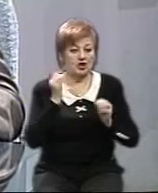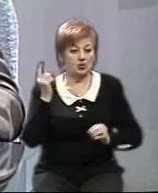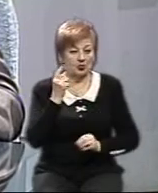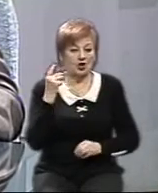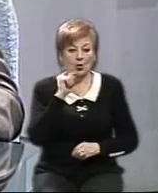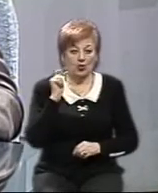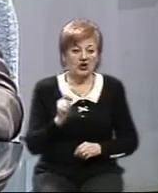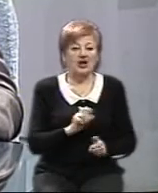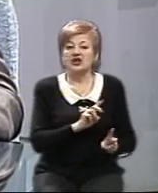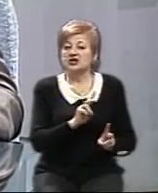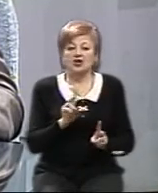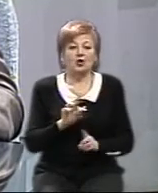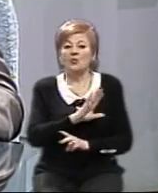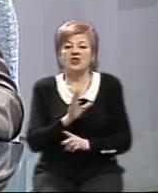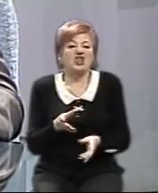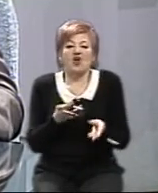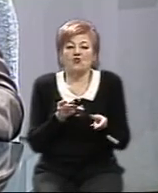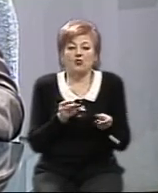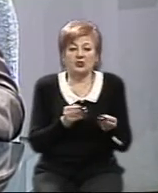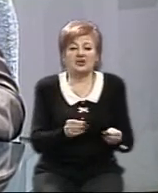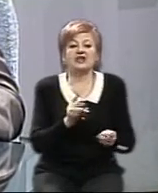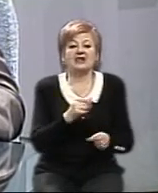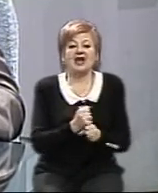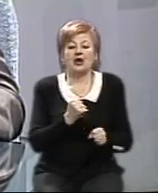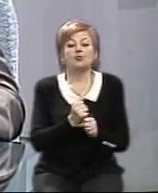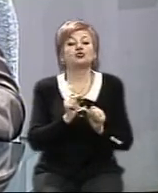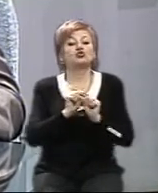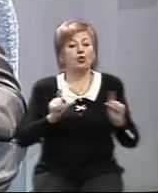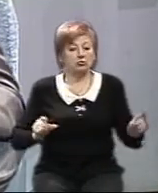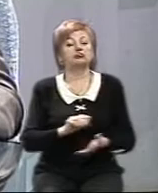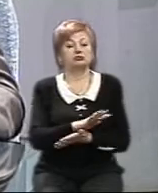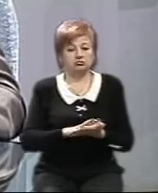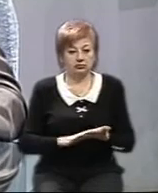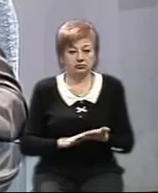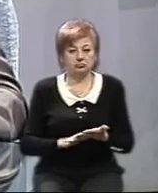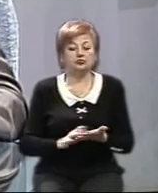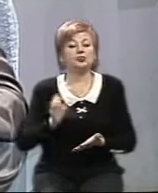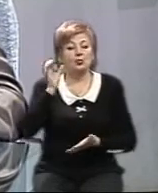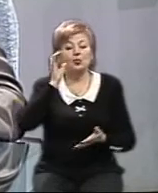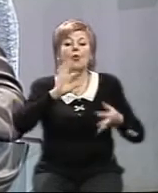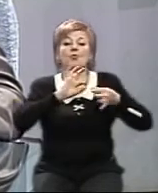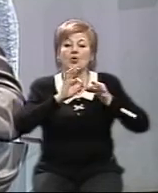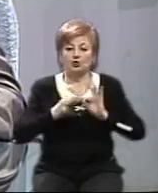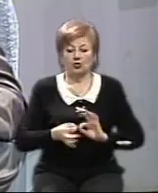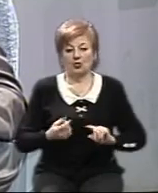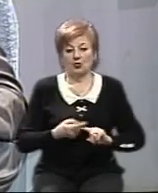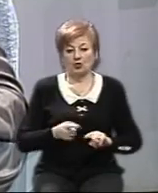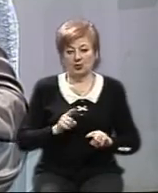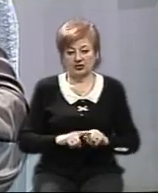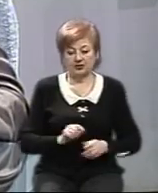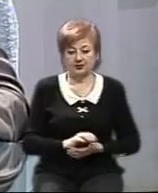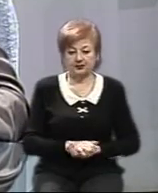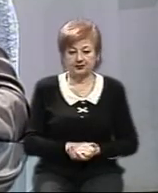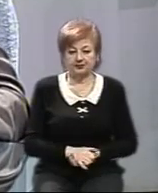України жодним чином не впливатиме на роботу шкіл. Давайте послухаємо детальніше про це оголошення.